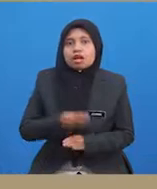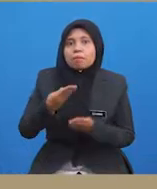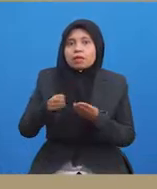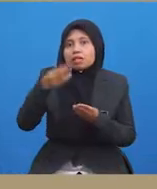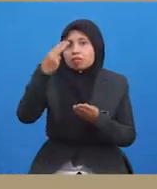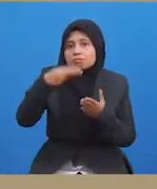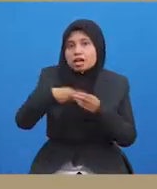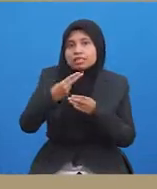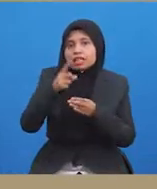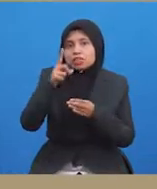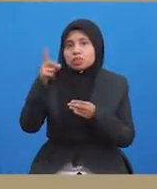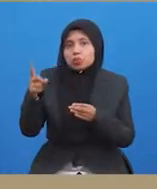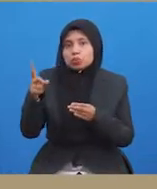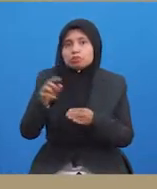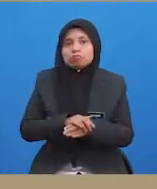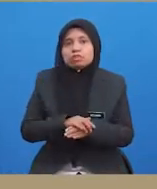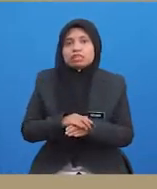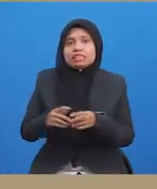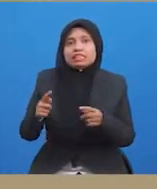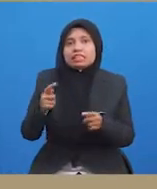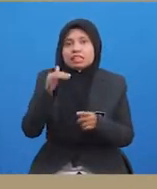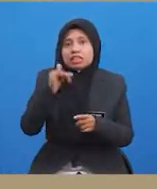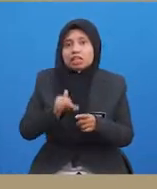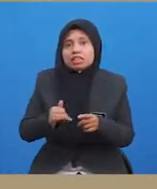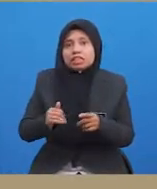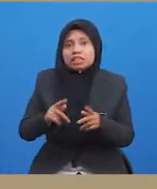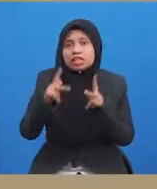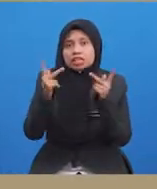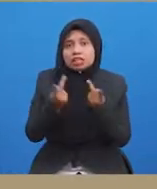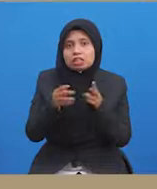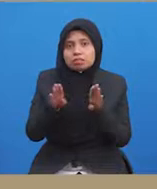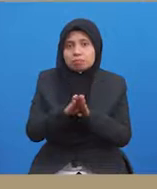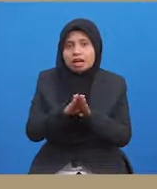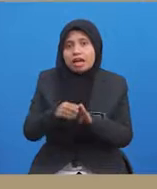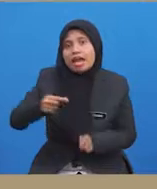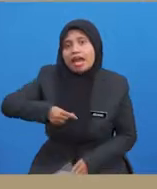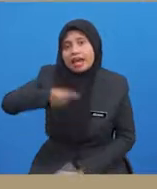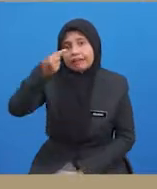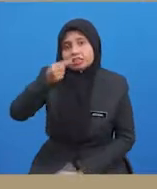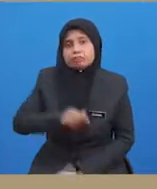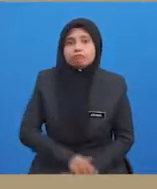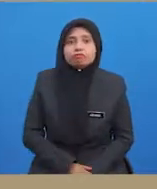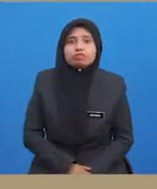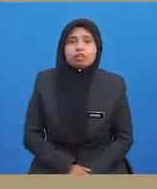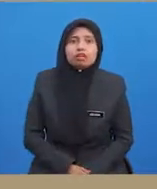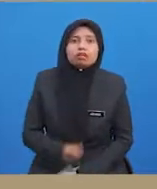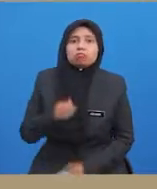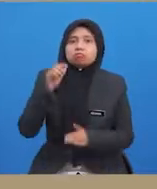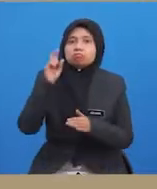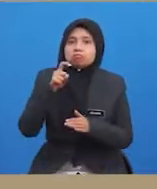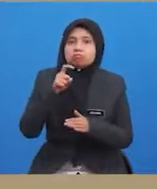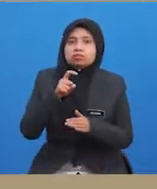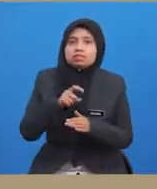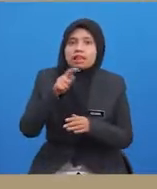menghasilkan sesuatu tingkah laku atau tindakan yang dikategorikan sebagai keagresifan, ia mesti